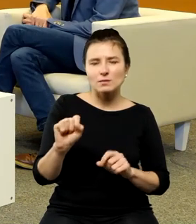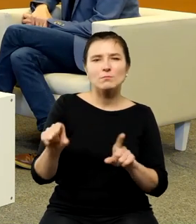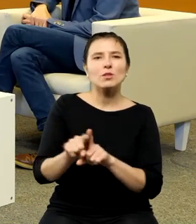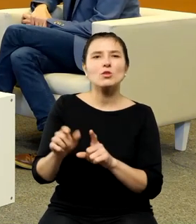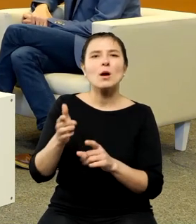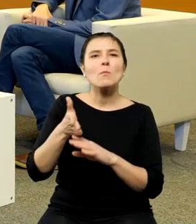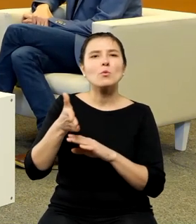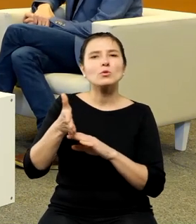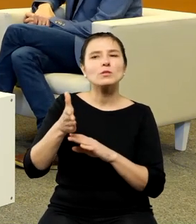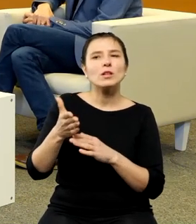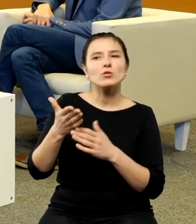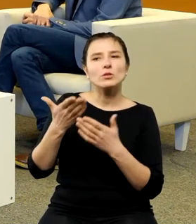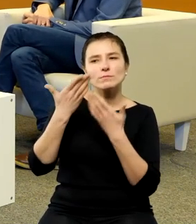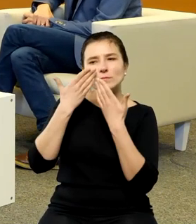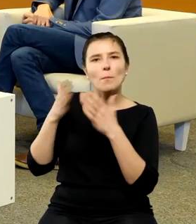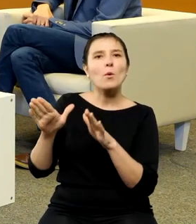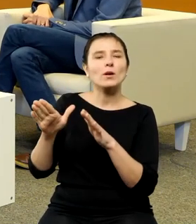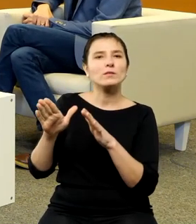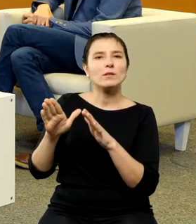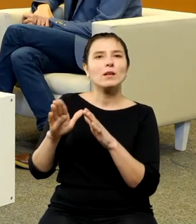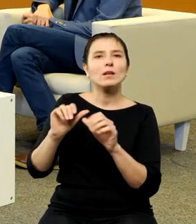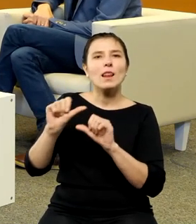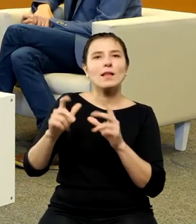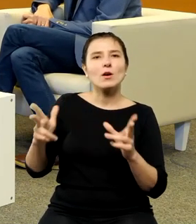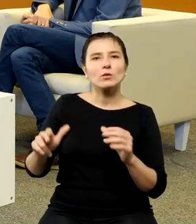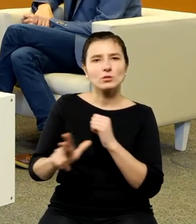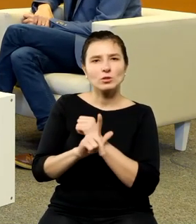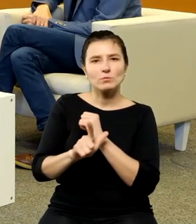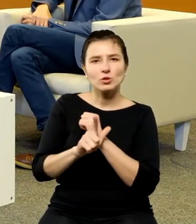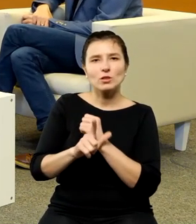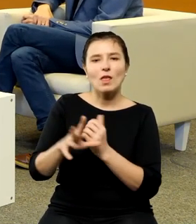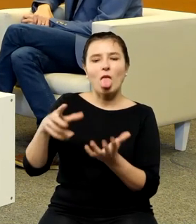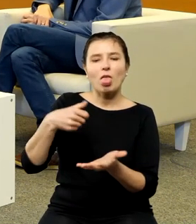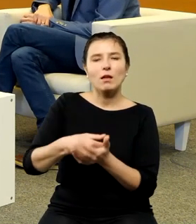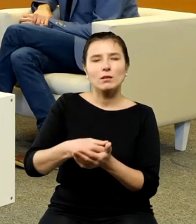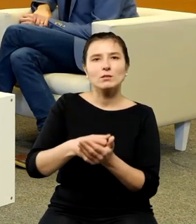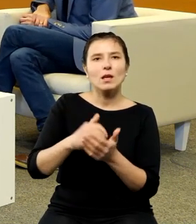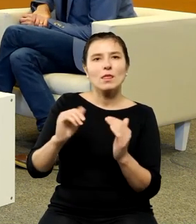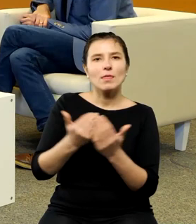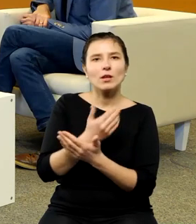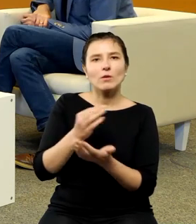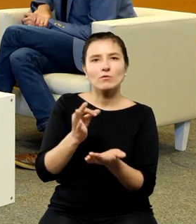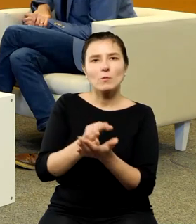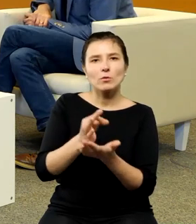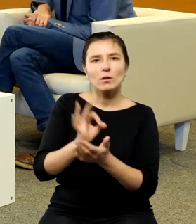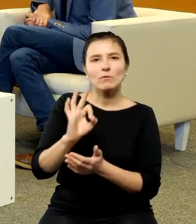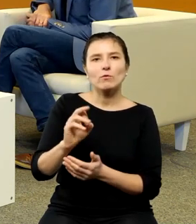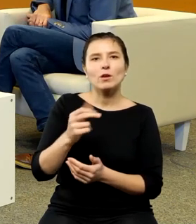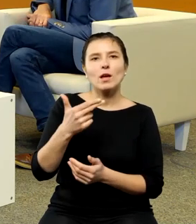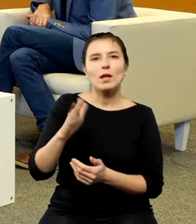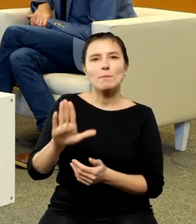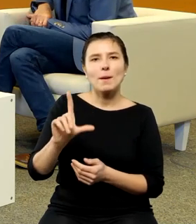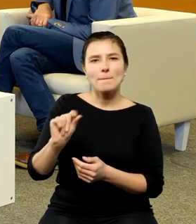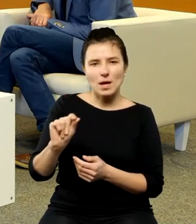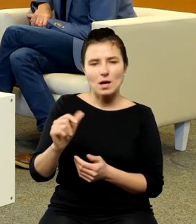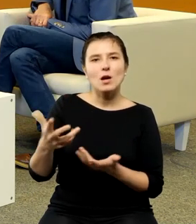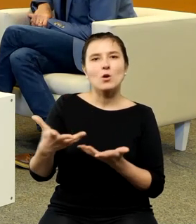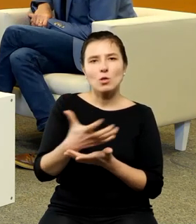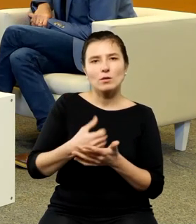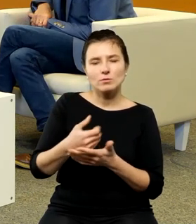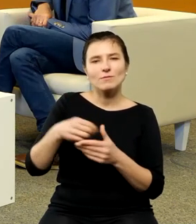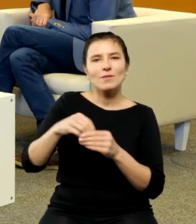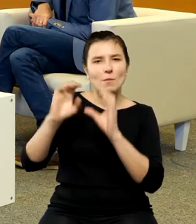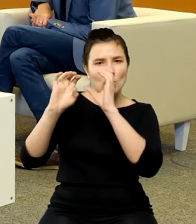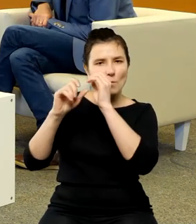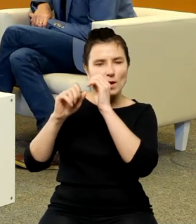przedstawień już z lat 70 i na dole to jest jedna z tych najnowszych monet Narodowego Banku Polskiego kolekcjonerskich z Kopernikiem